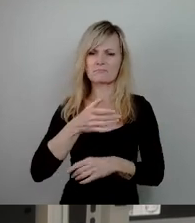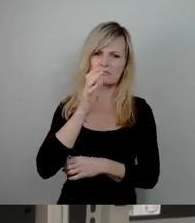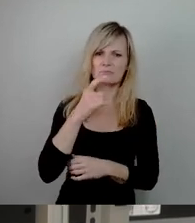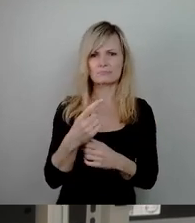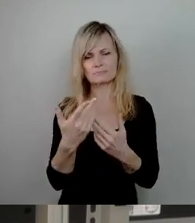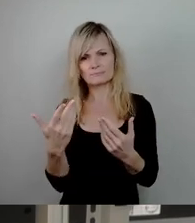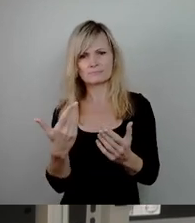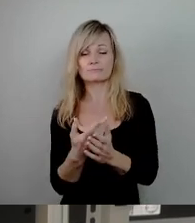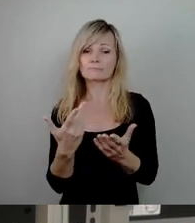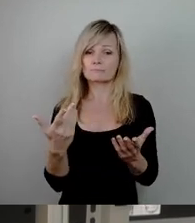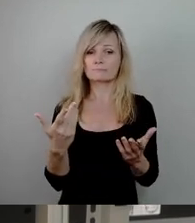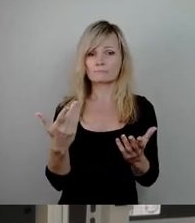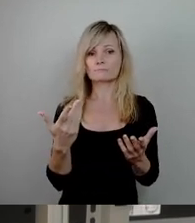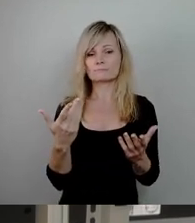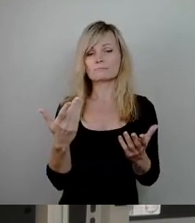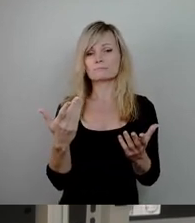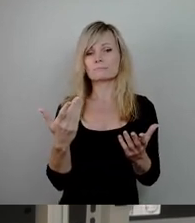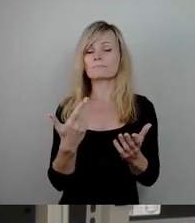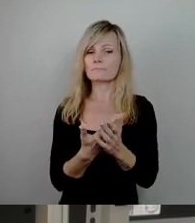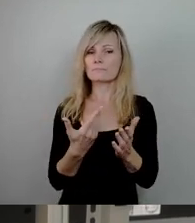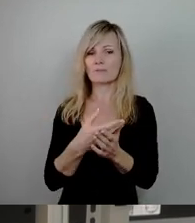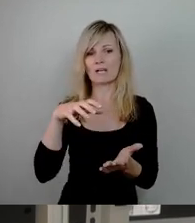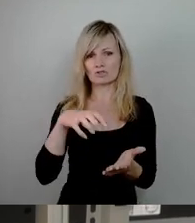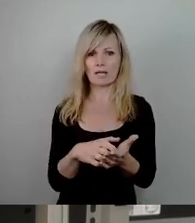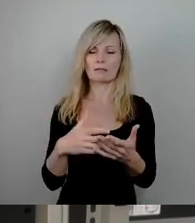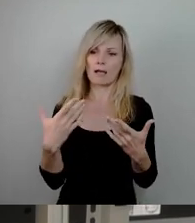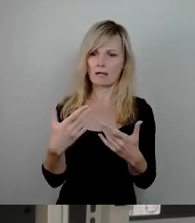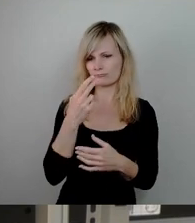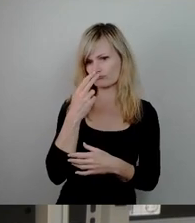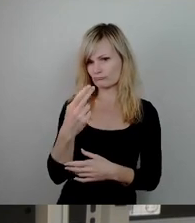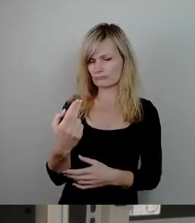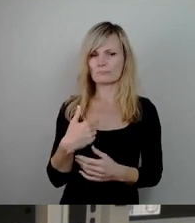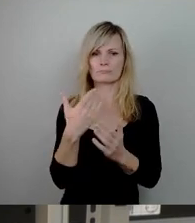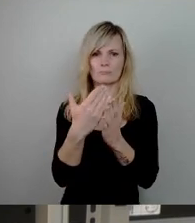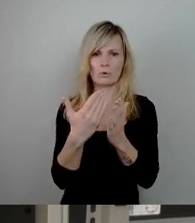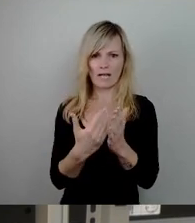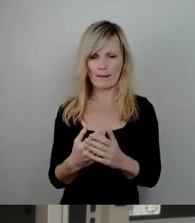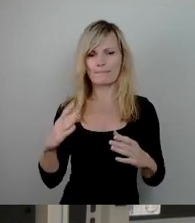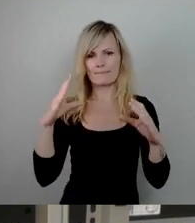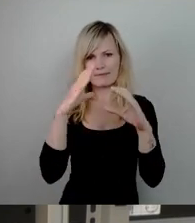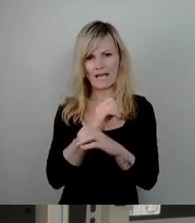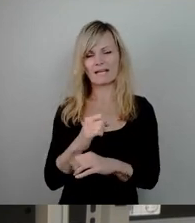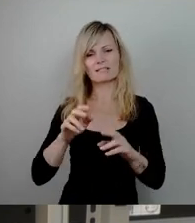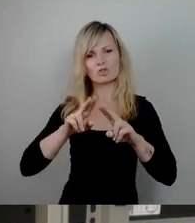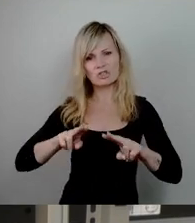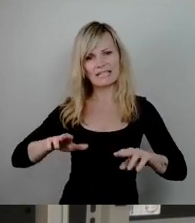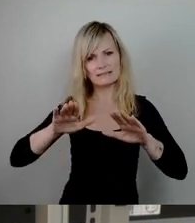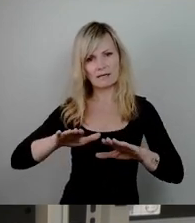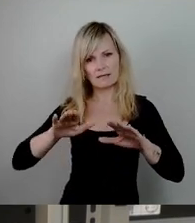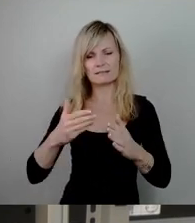hat die Stadt reagiert und das sogenannte Programm der Nachtschlichter aufgelegt. Auch das ist hier in dieser